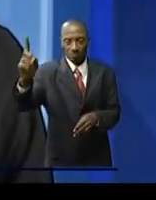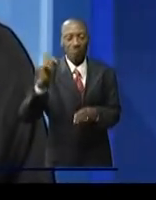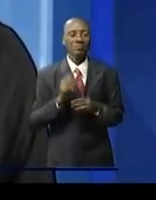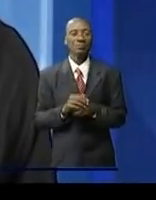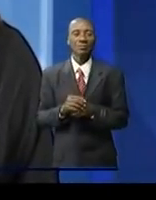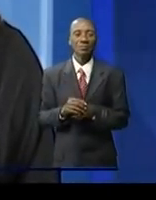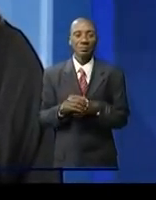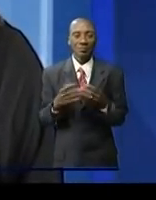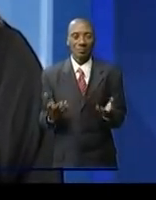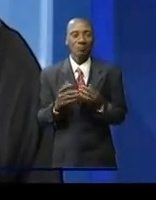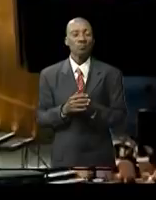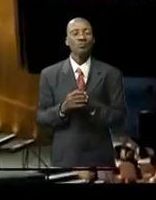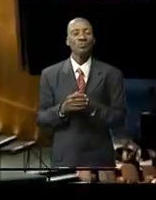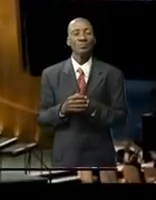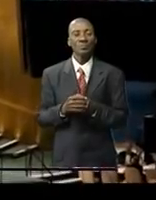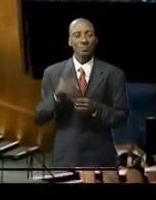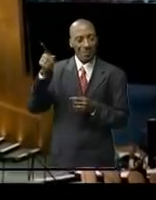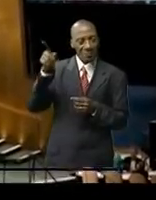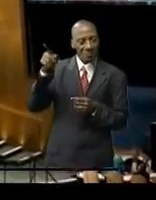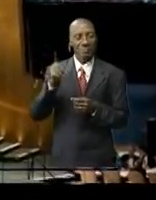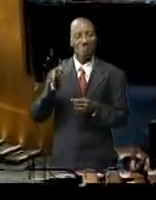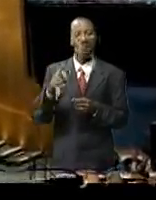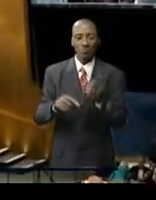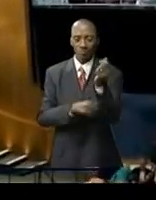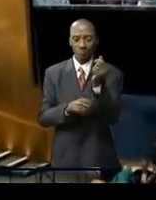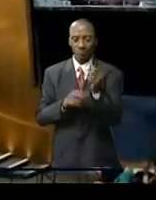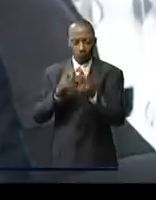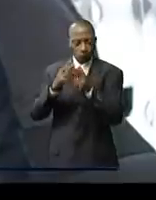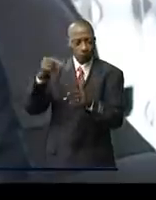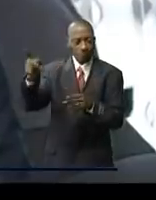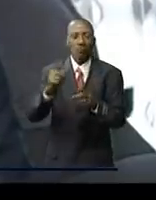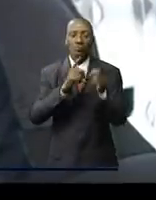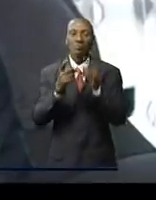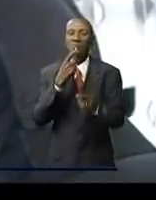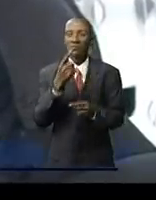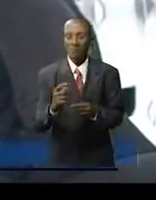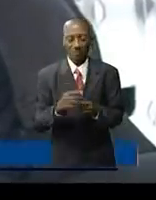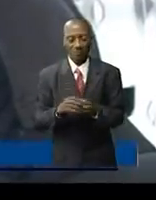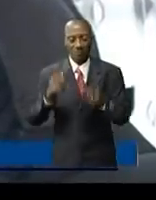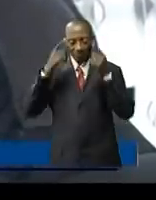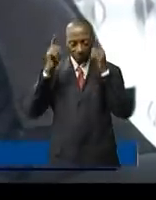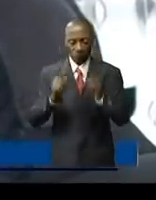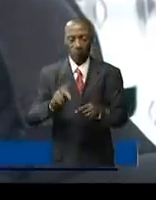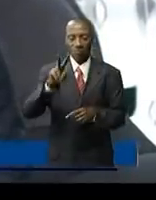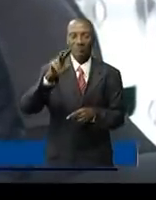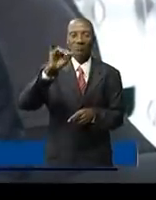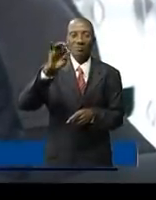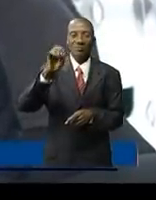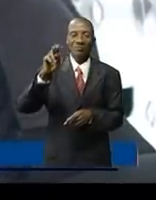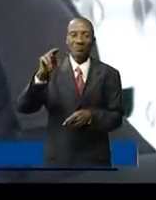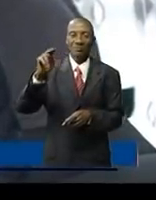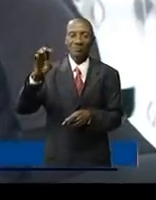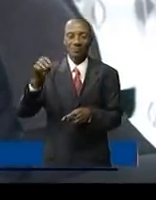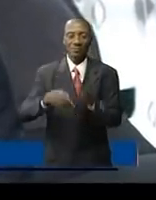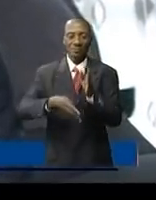congolaise évoque les avantages de ces nominations Il s'agit de la convention de Vienne du 14 mars 1975